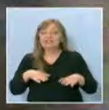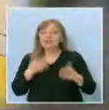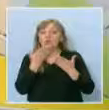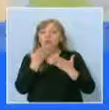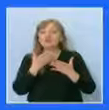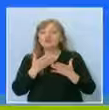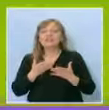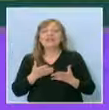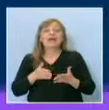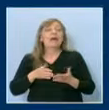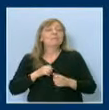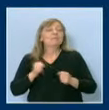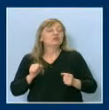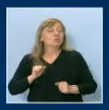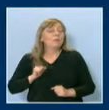атрактивен начин.